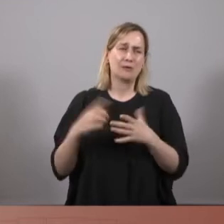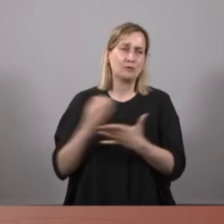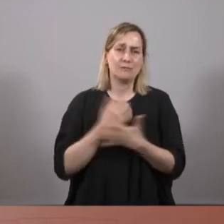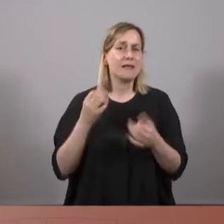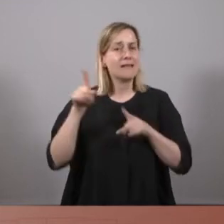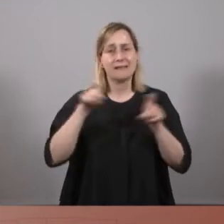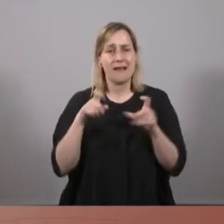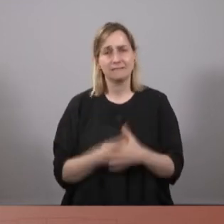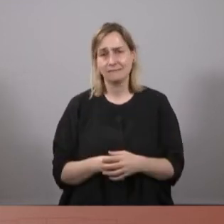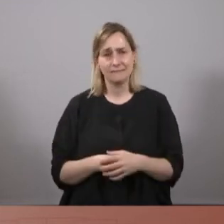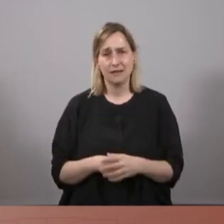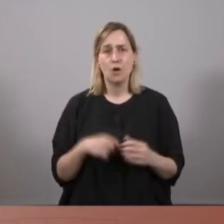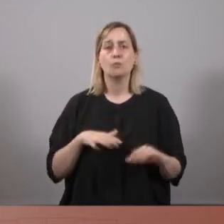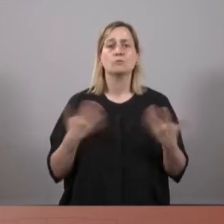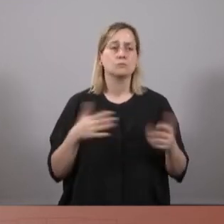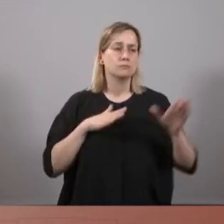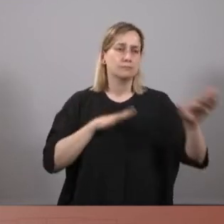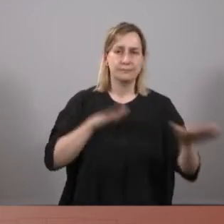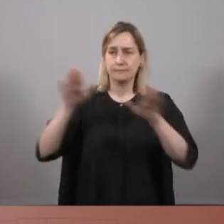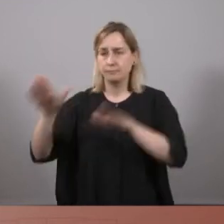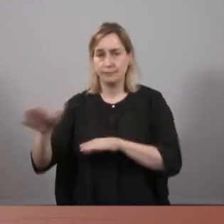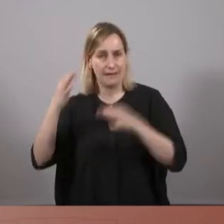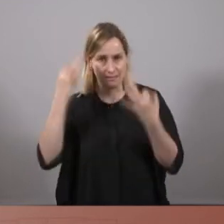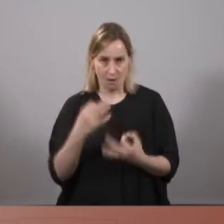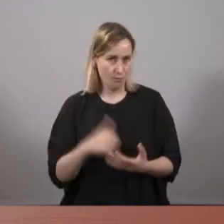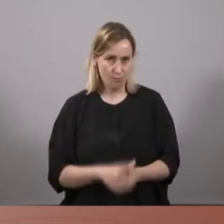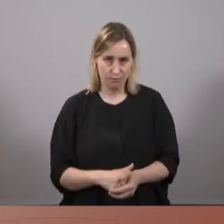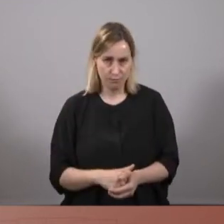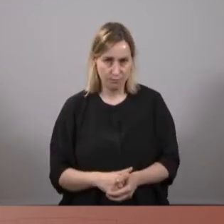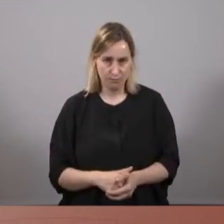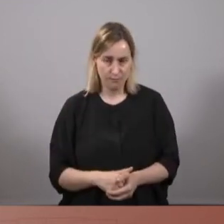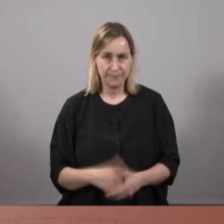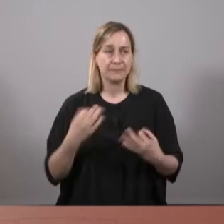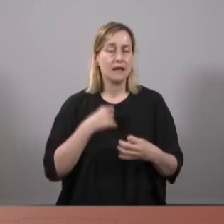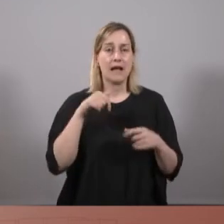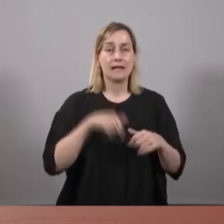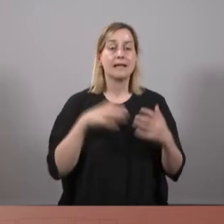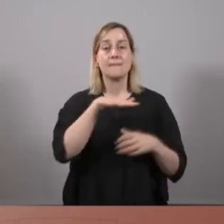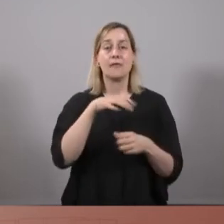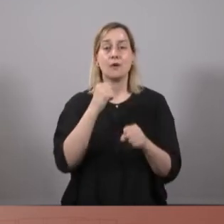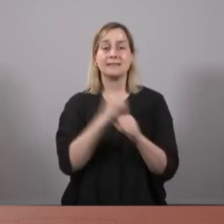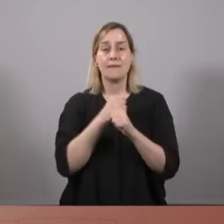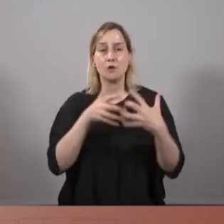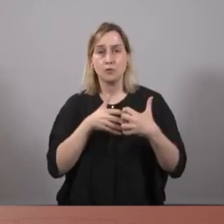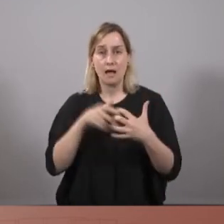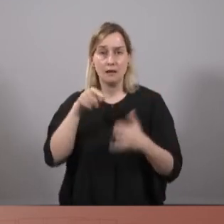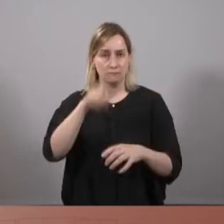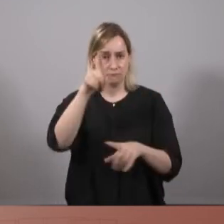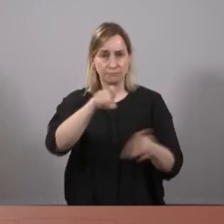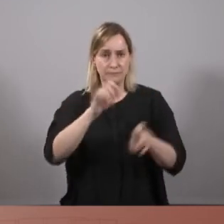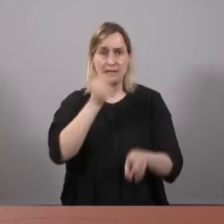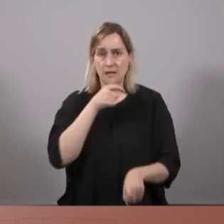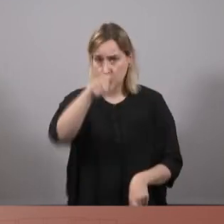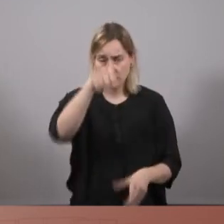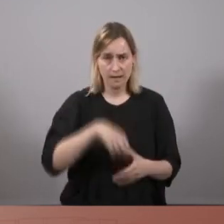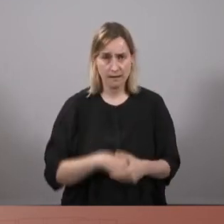S'ha de triar de quin costat s'està, en quin bàndol es treballa i es lluita. I vostè haurà de triar. Haurà de